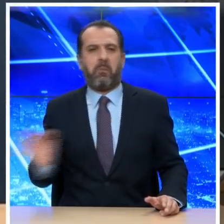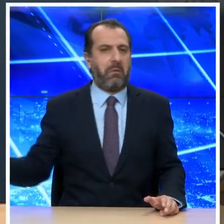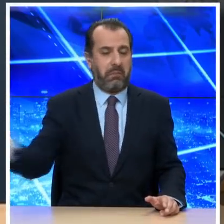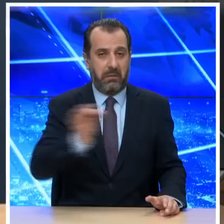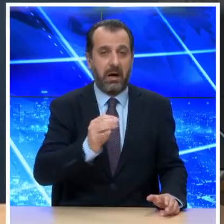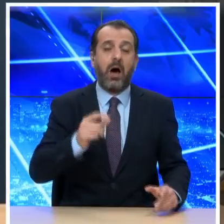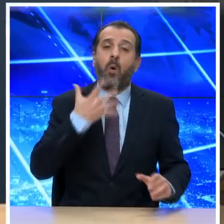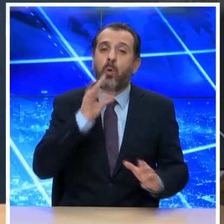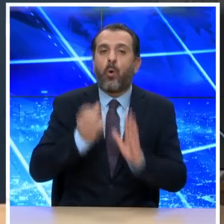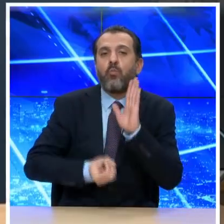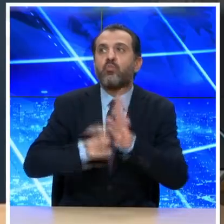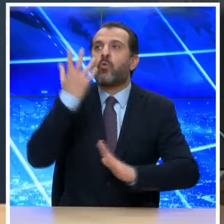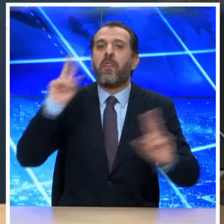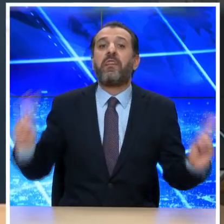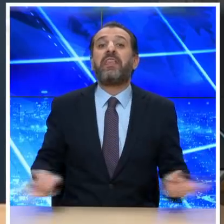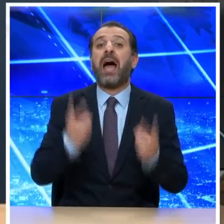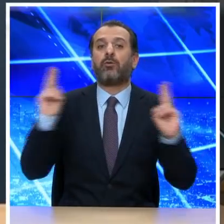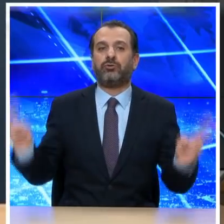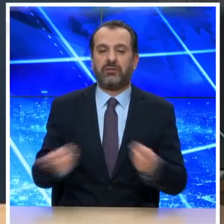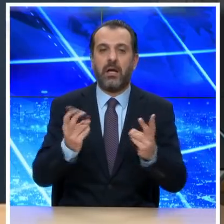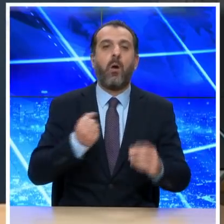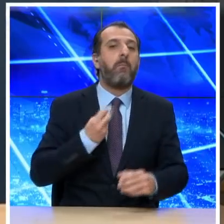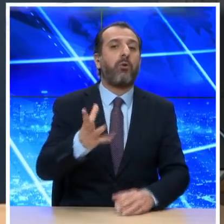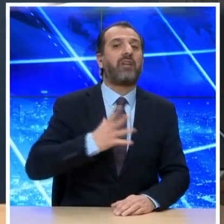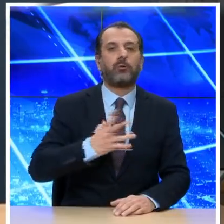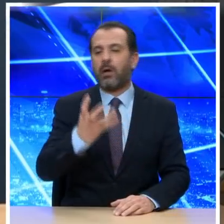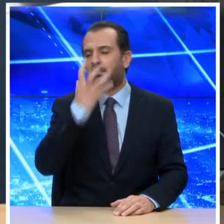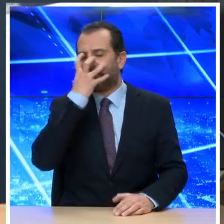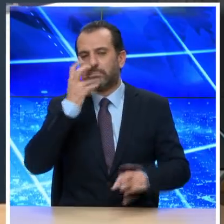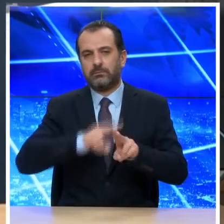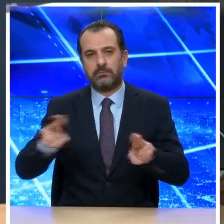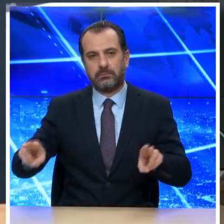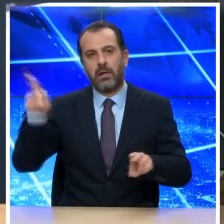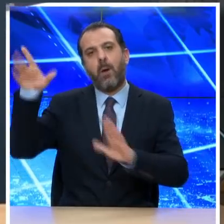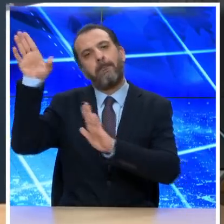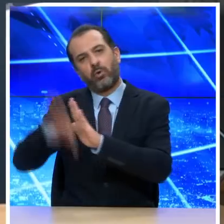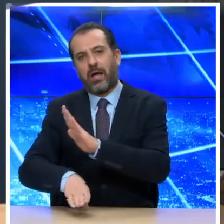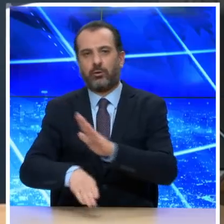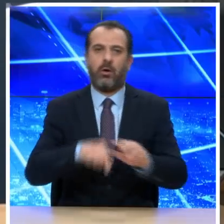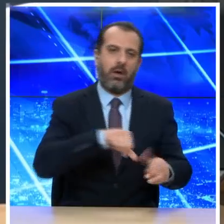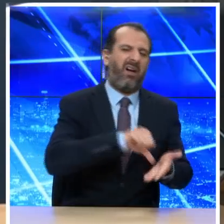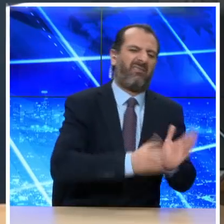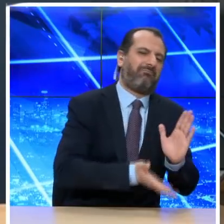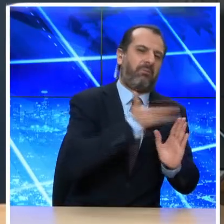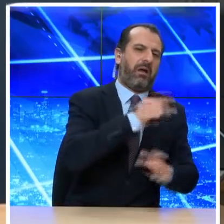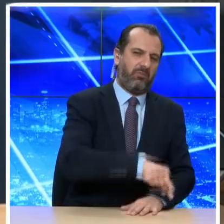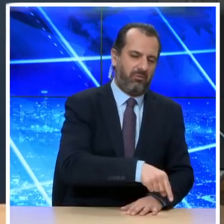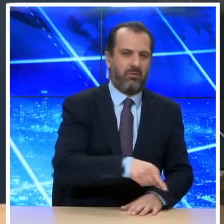νέων διαγνώσεων. Με βάση τον ρυθμό των διασωληνώσεων, η Θεσσαλονίκη φαίνεται ότι είναι πιο κάτω από την Αττική. Τα ενεργά